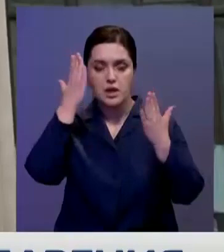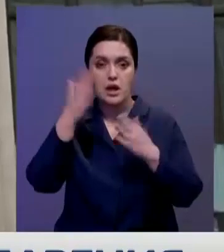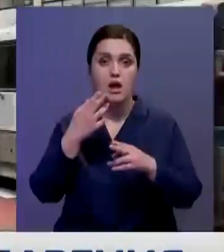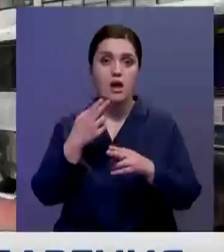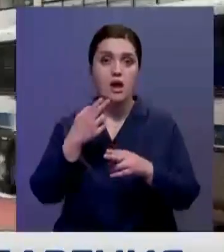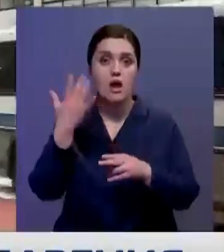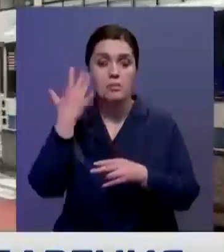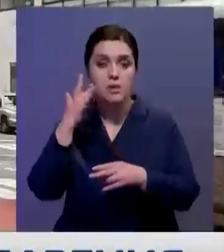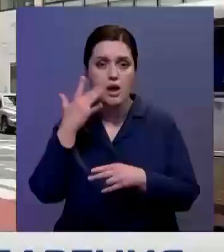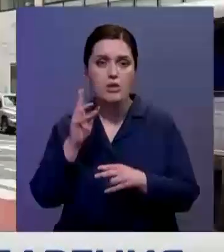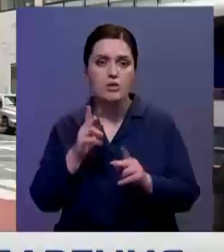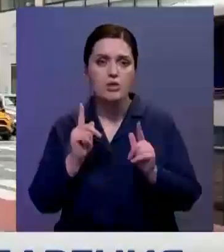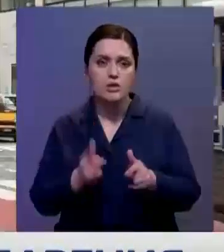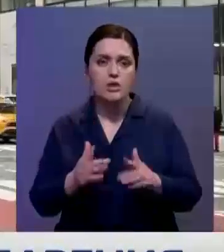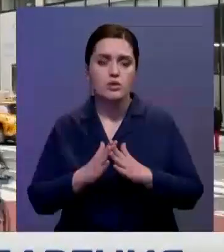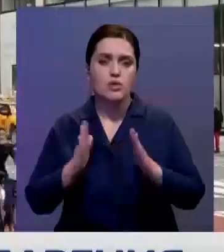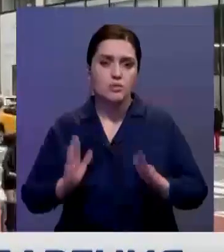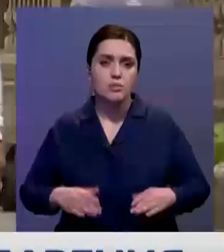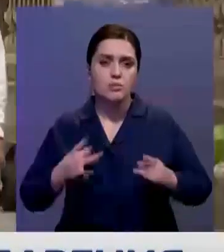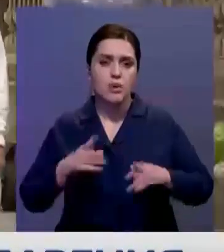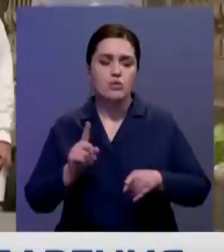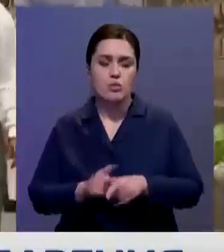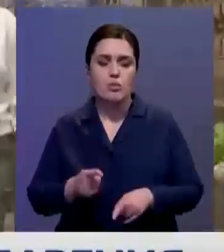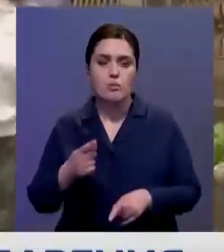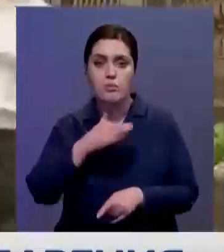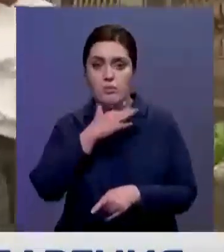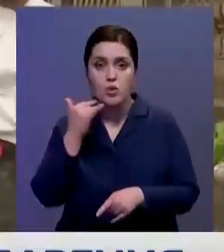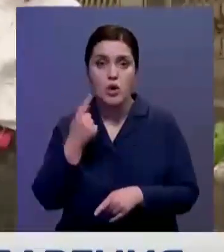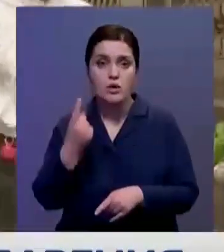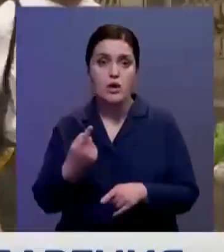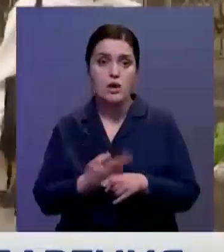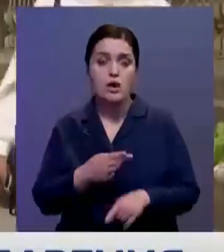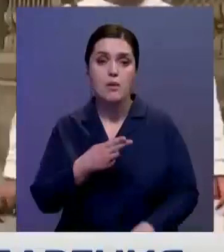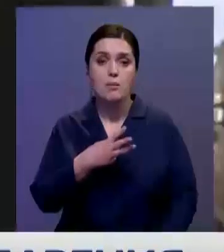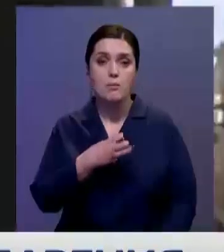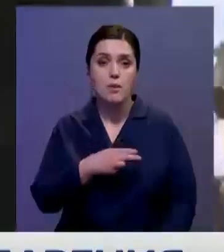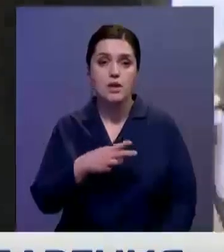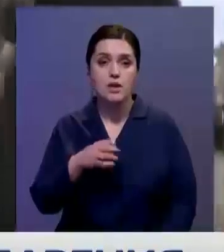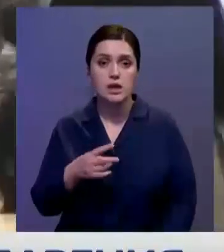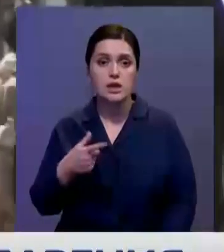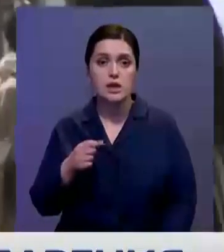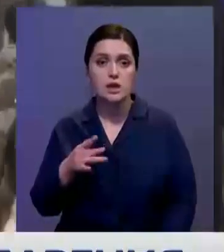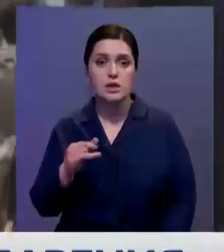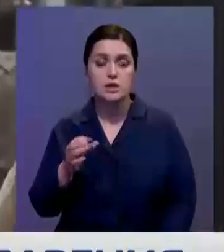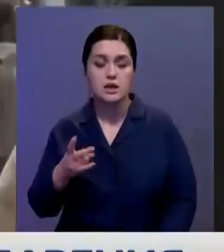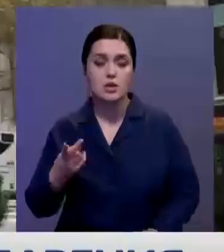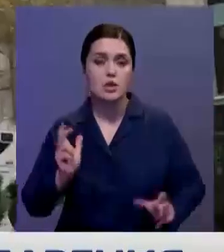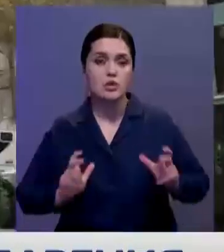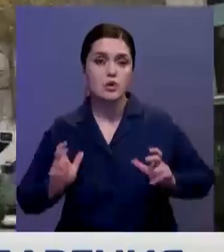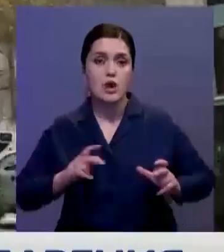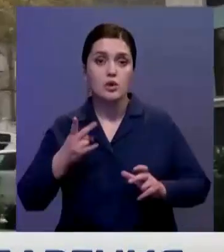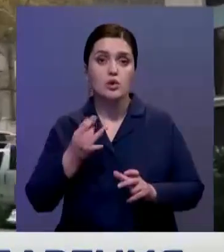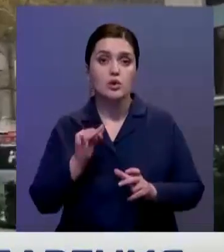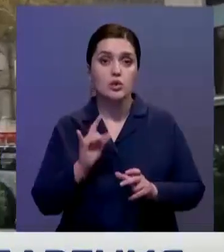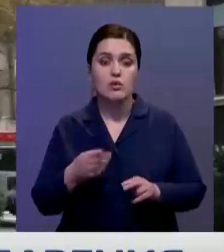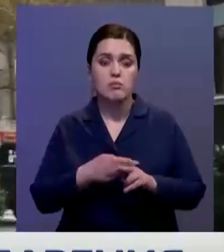Сознательных американцев, решивших праздновать дома, слову, тоже немало. Одна из них – Мадлен Гандерсон, студентка Нью-Йоркского университета. В этом